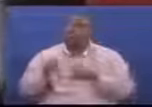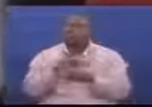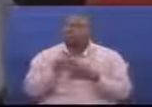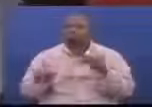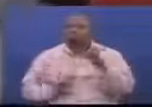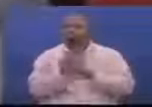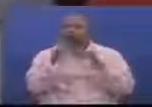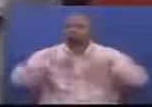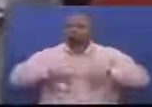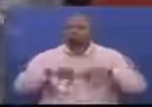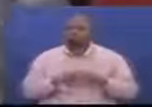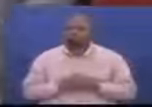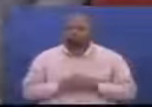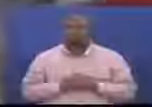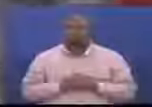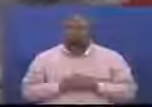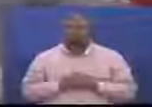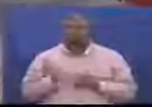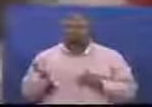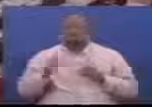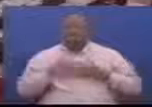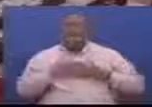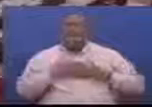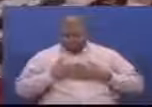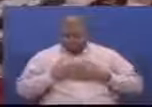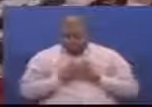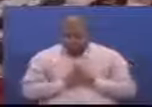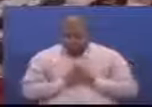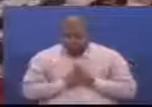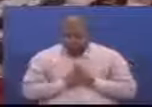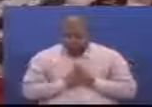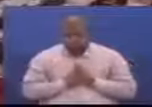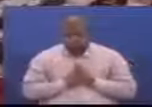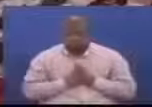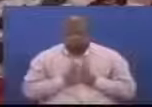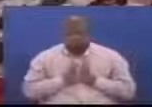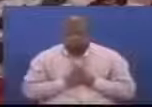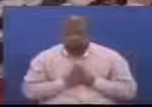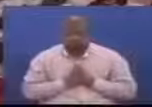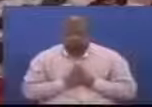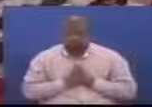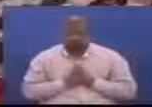Na kushukuru sana Mwishimiwa bashe Asante sana Asante sana mwishimiwa